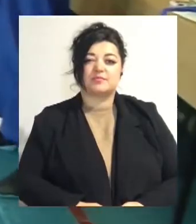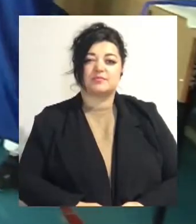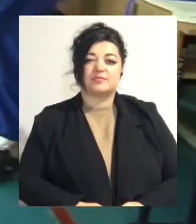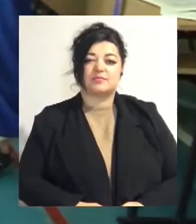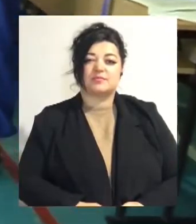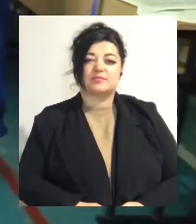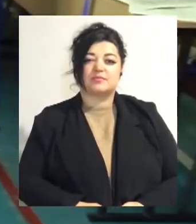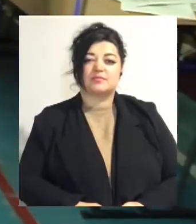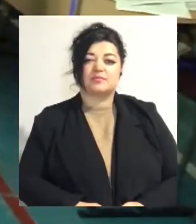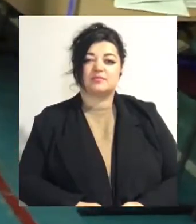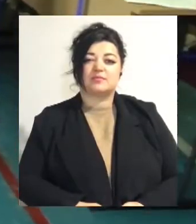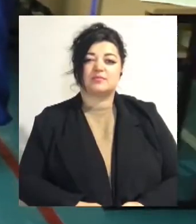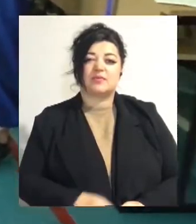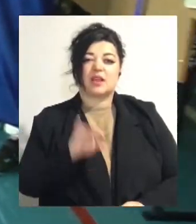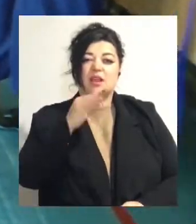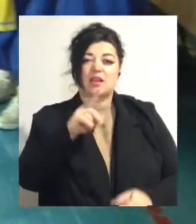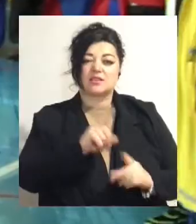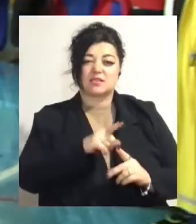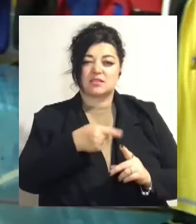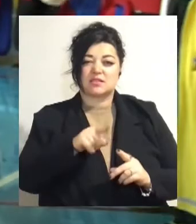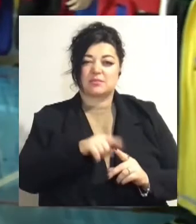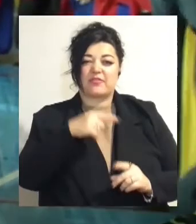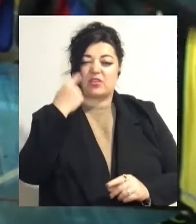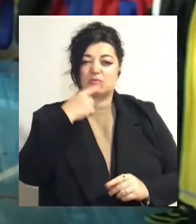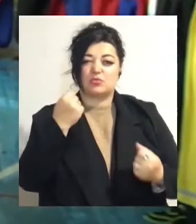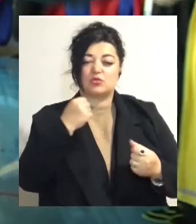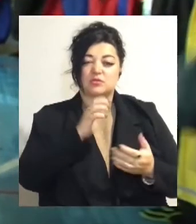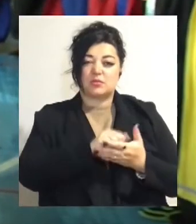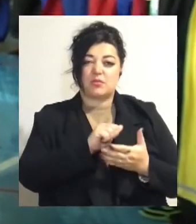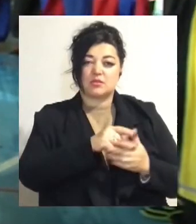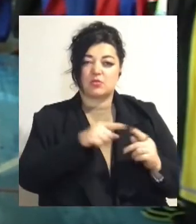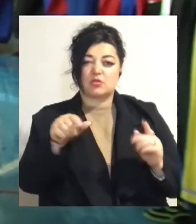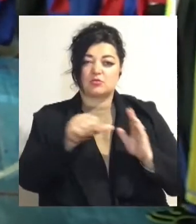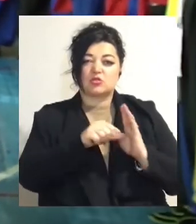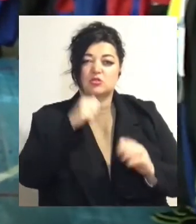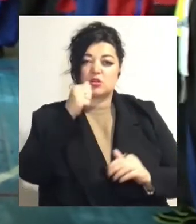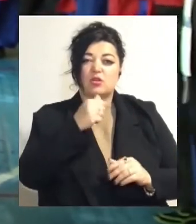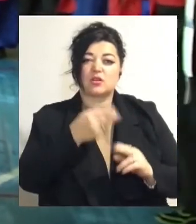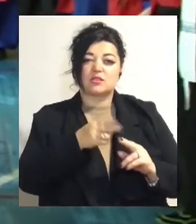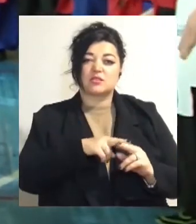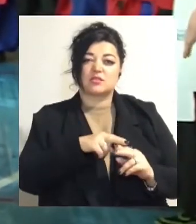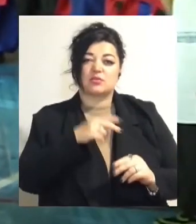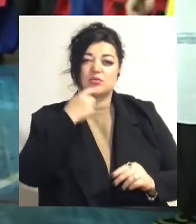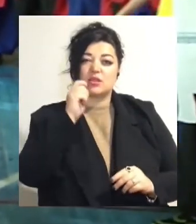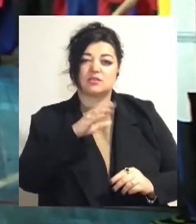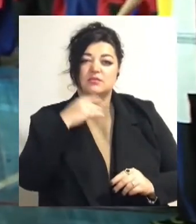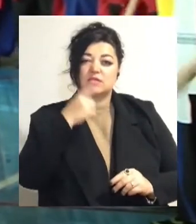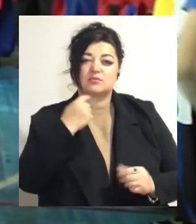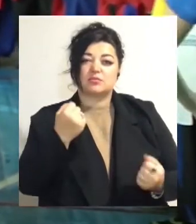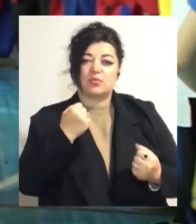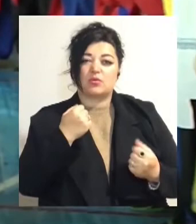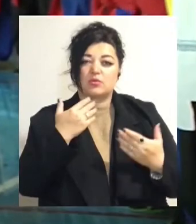Ілля цим видом спорту займається протягом шести років. Це український вид спорту. Ми піднімаємо честь України.